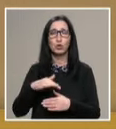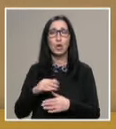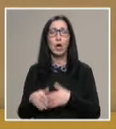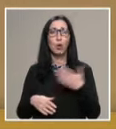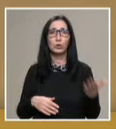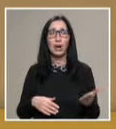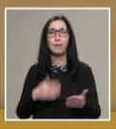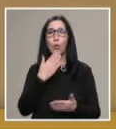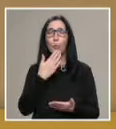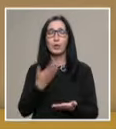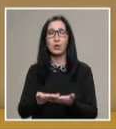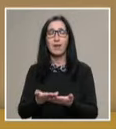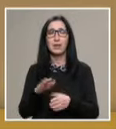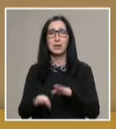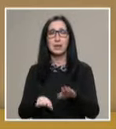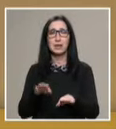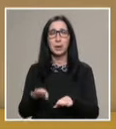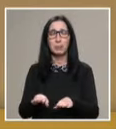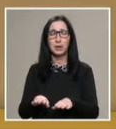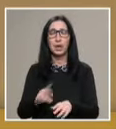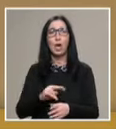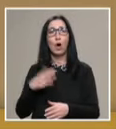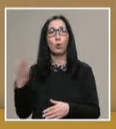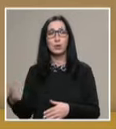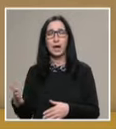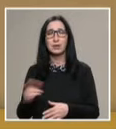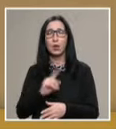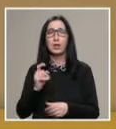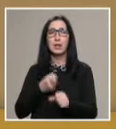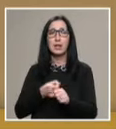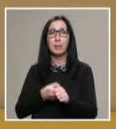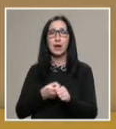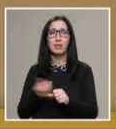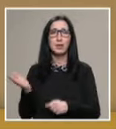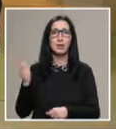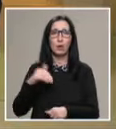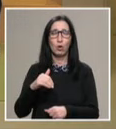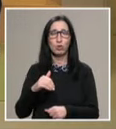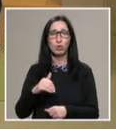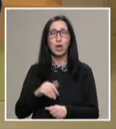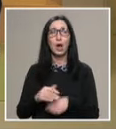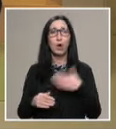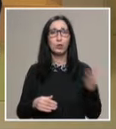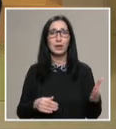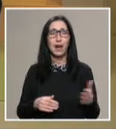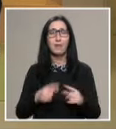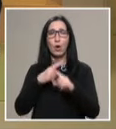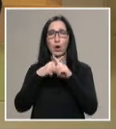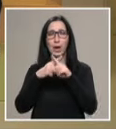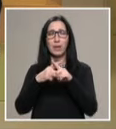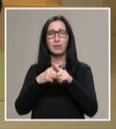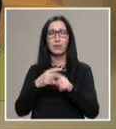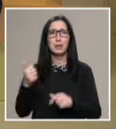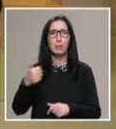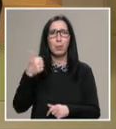Отляво обещаваните стъпки, отясно ненаправените още. Отляво клетвата